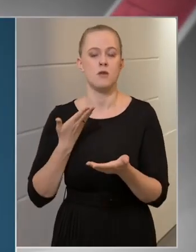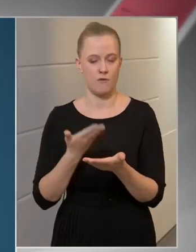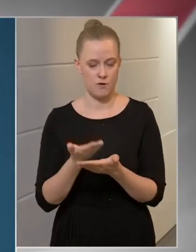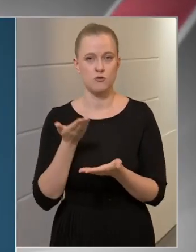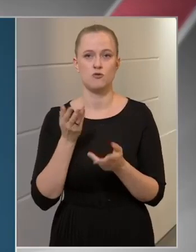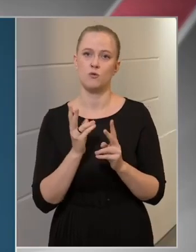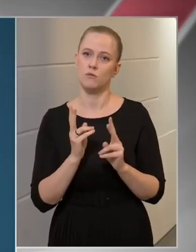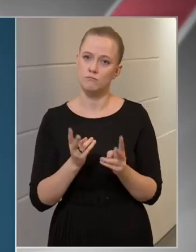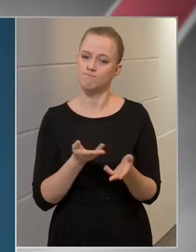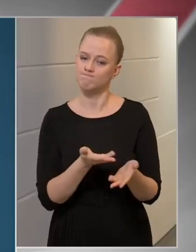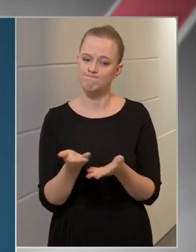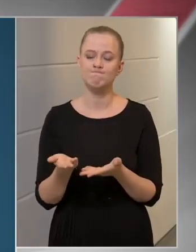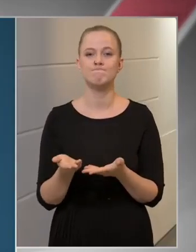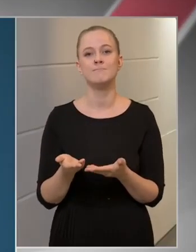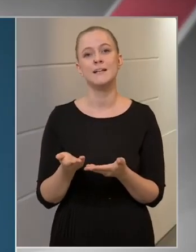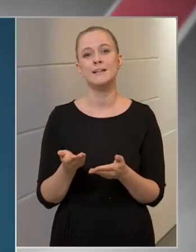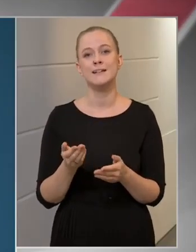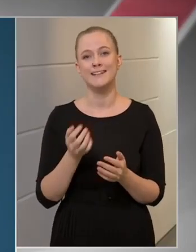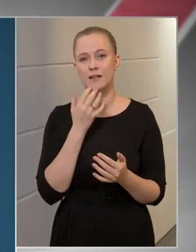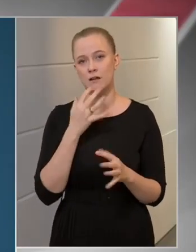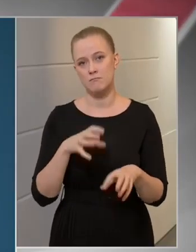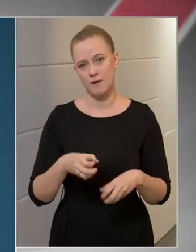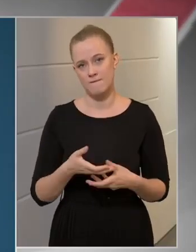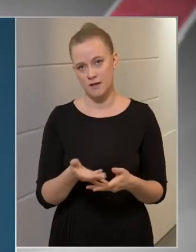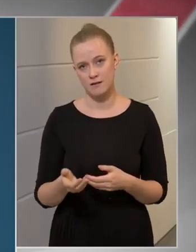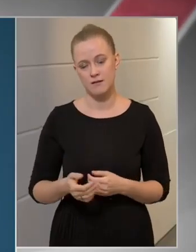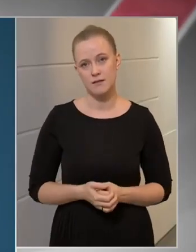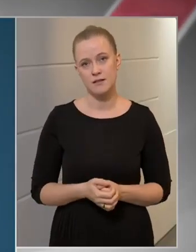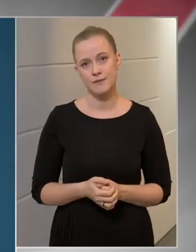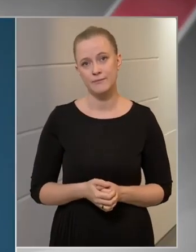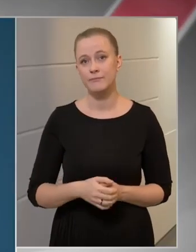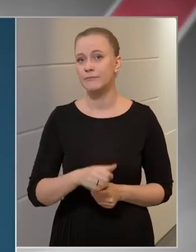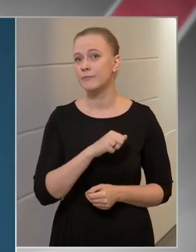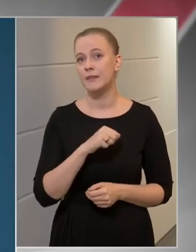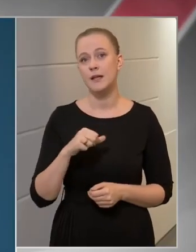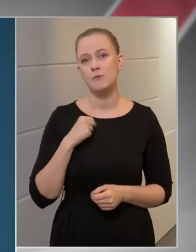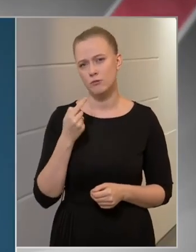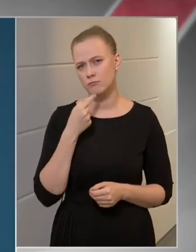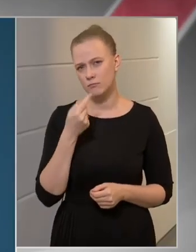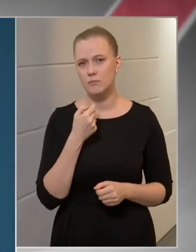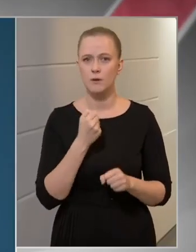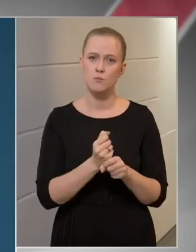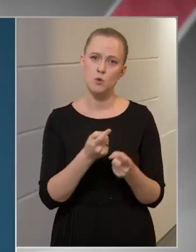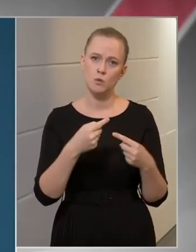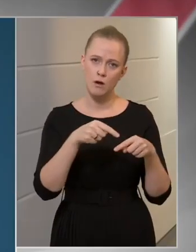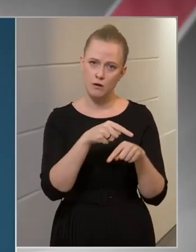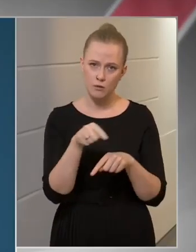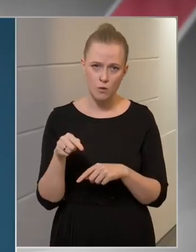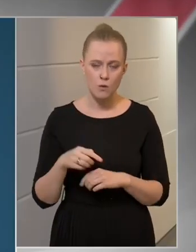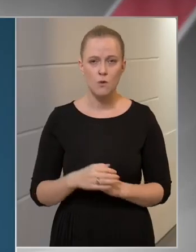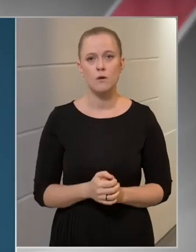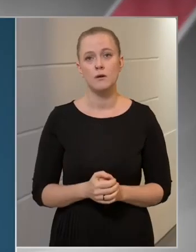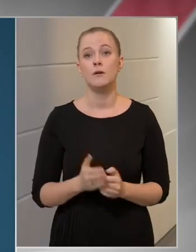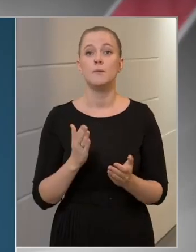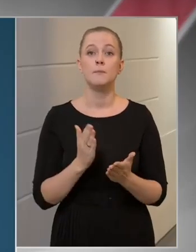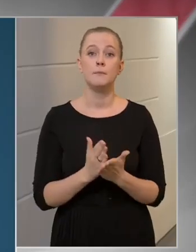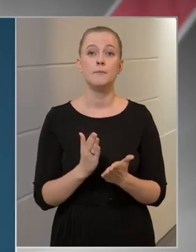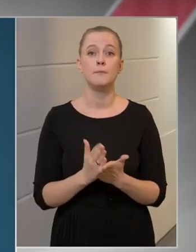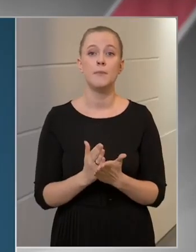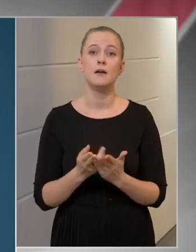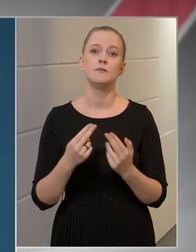hogy vegyék igénybe, és nem csak az említett munkakörben, hiszen ezt most már